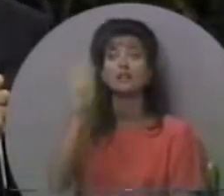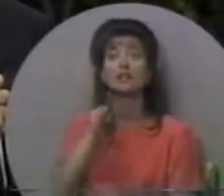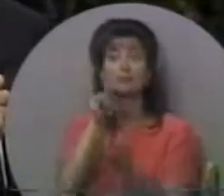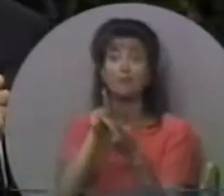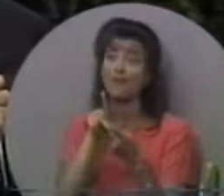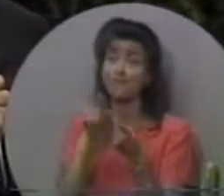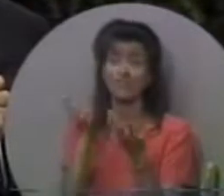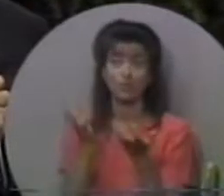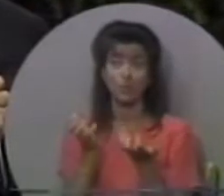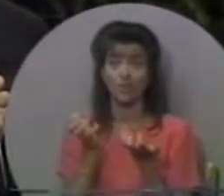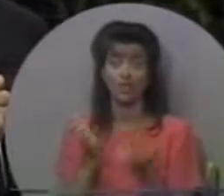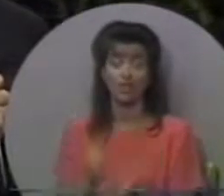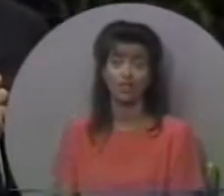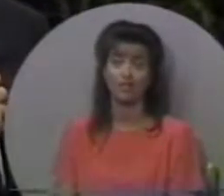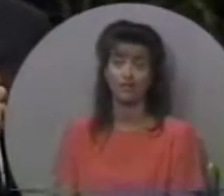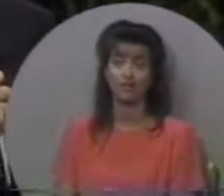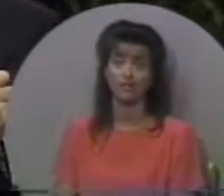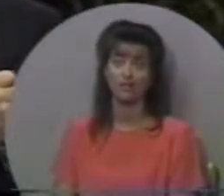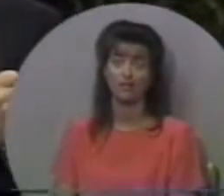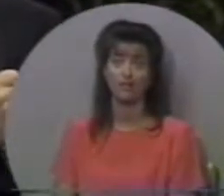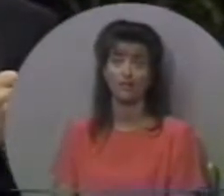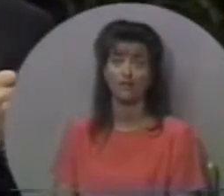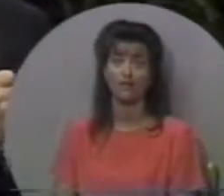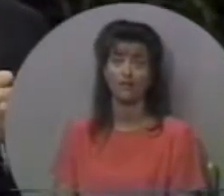Його досконалою волією.